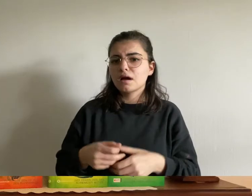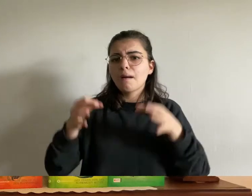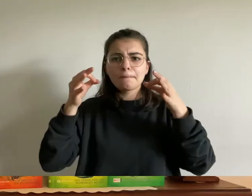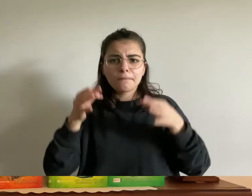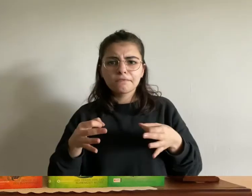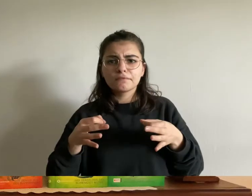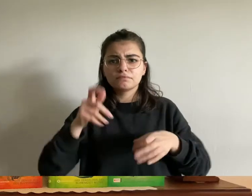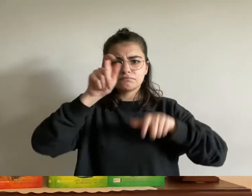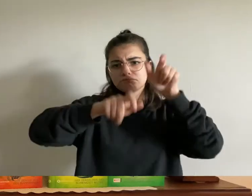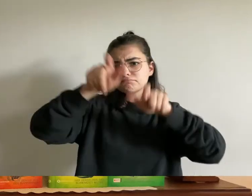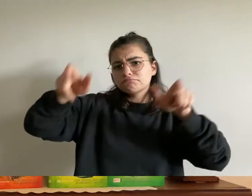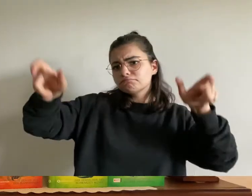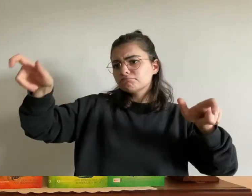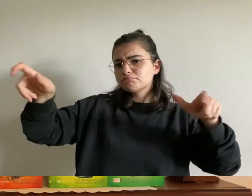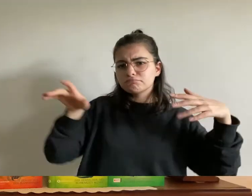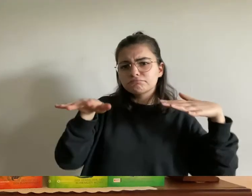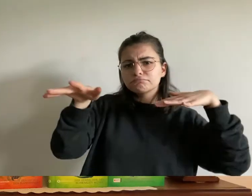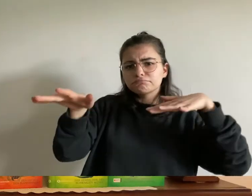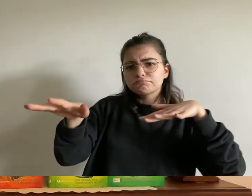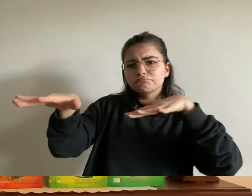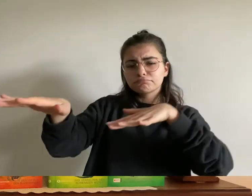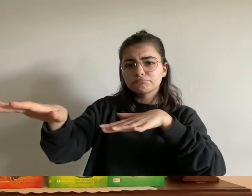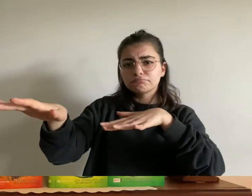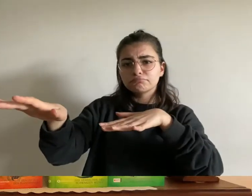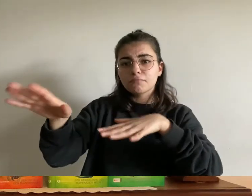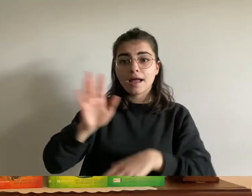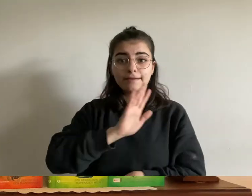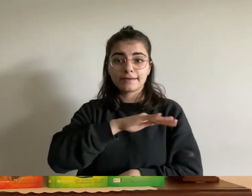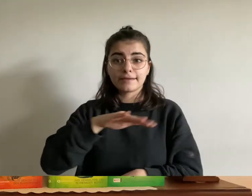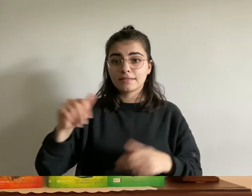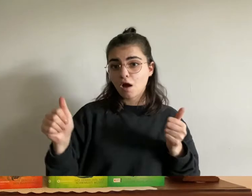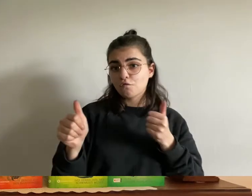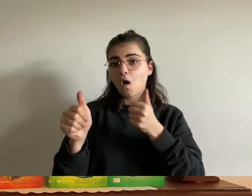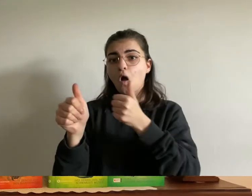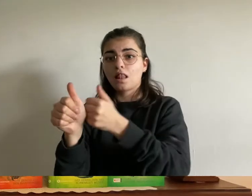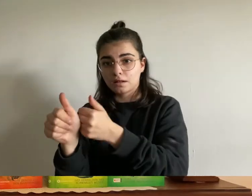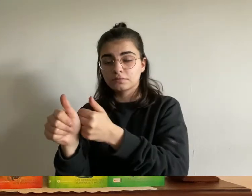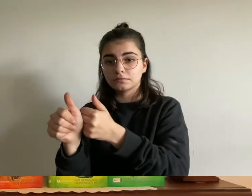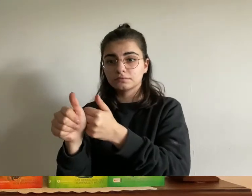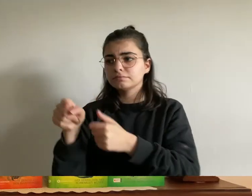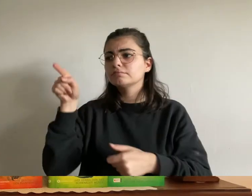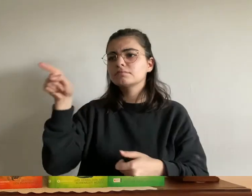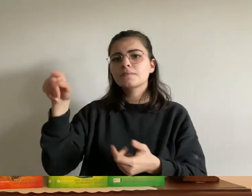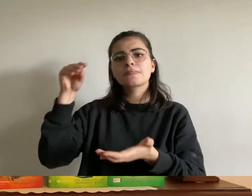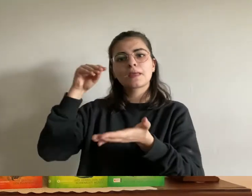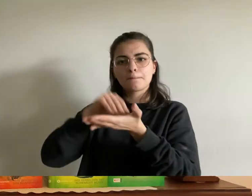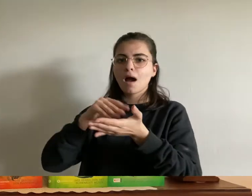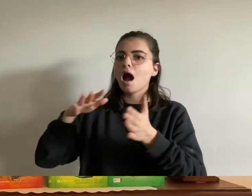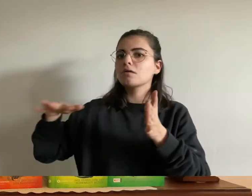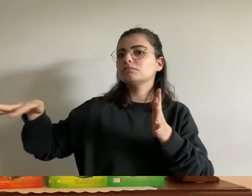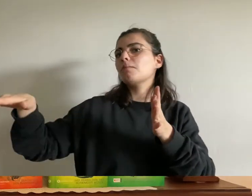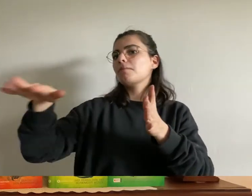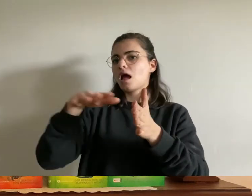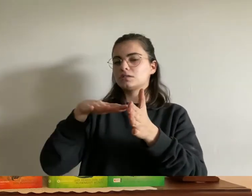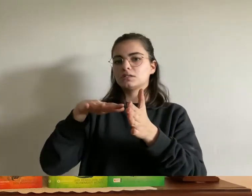und kamen auf einen marktplatz der von fackeln in großen gusseisernen ständern erhält wurde viele menschen hatten sich dort